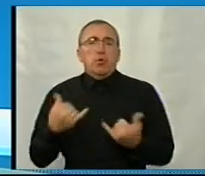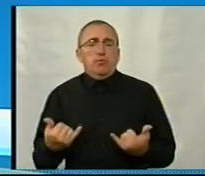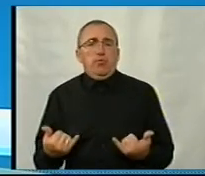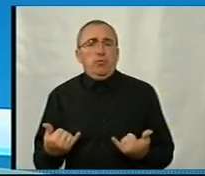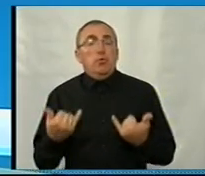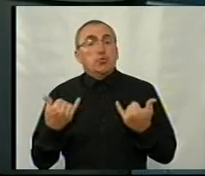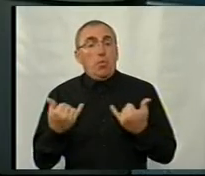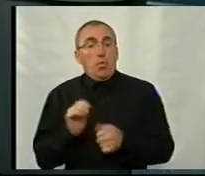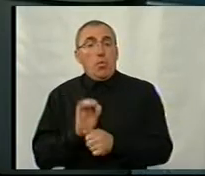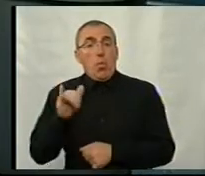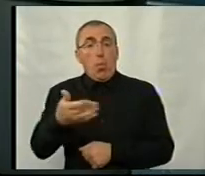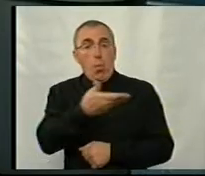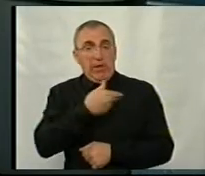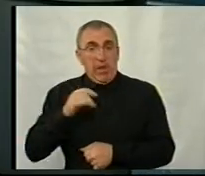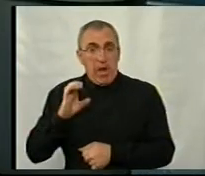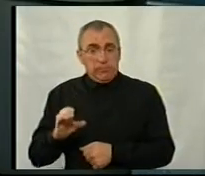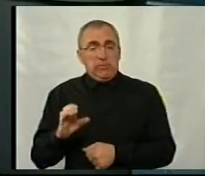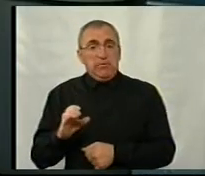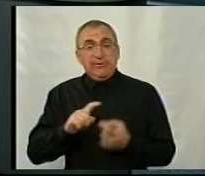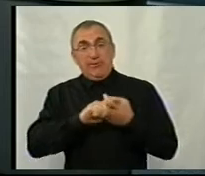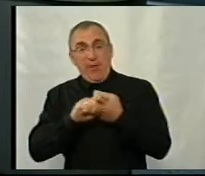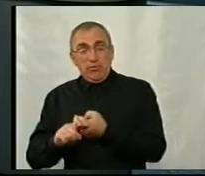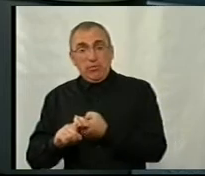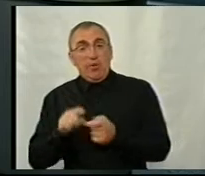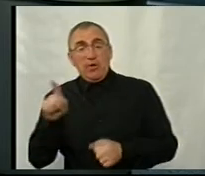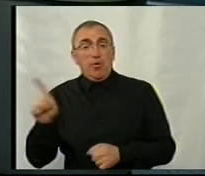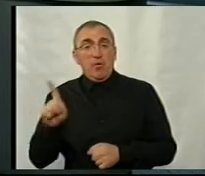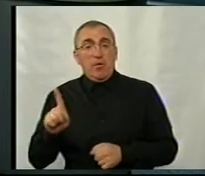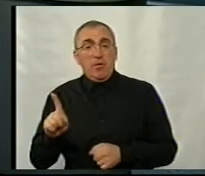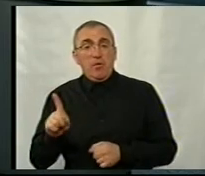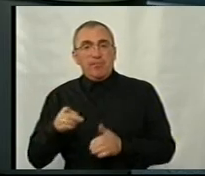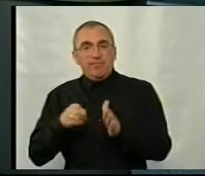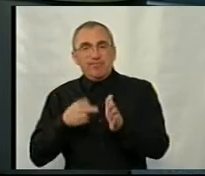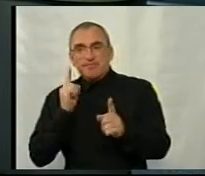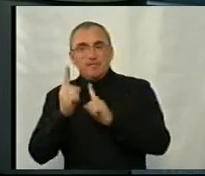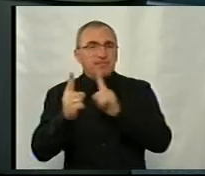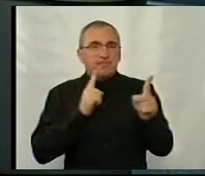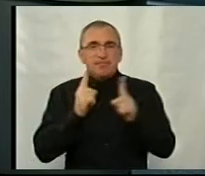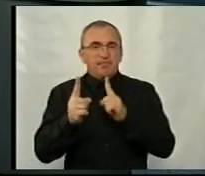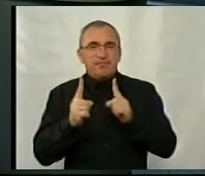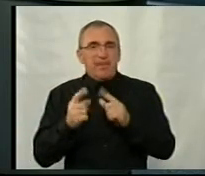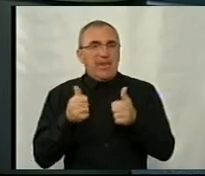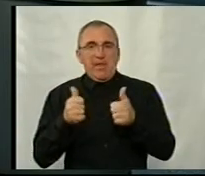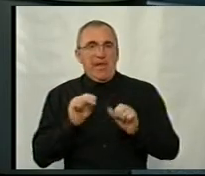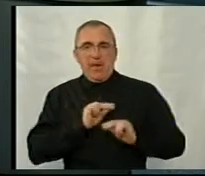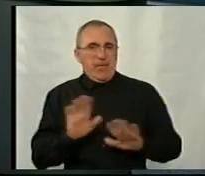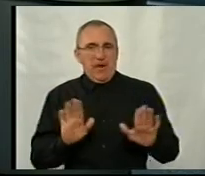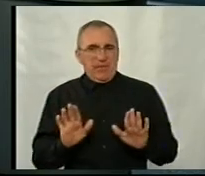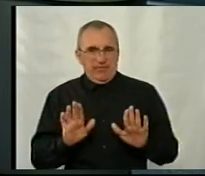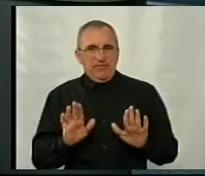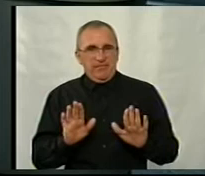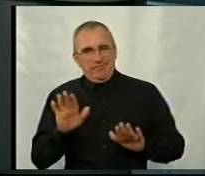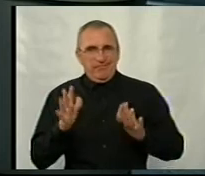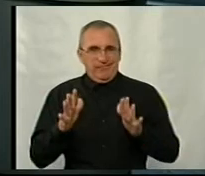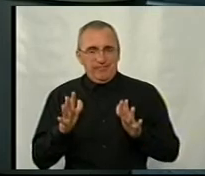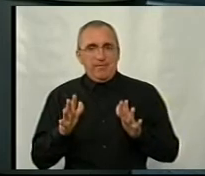Сьогодні у нас в зв'язку з тим, що сполучення не досить у нас гарно працює, скажімо так, ми не маємо